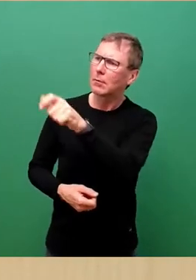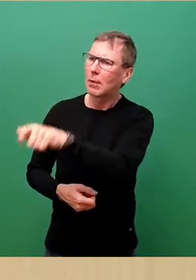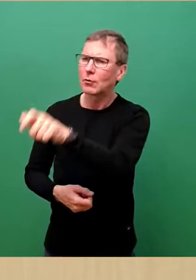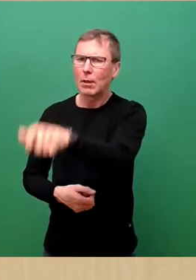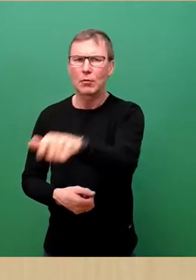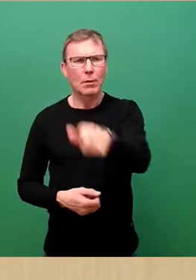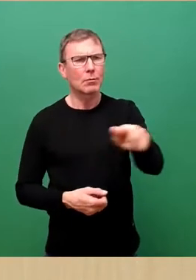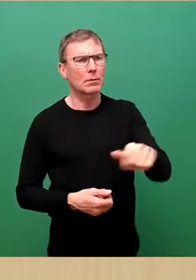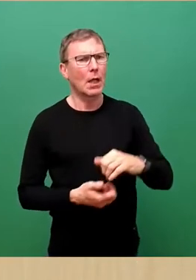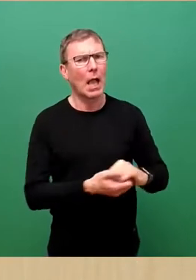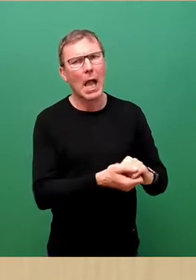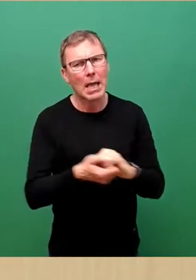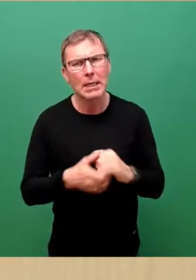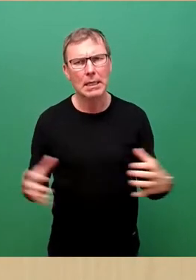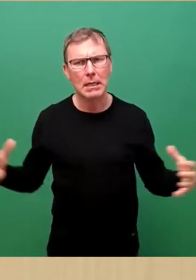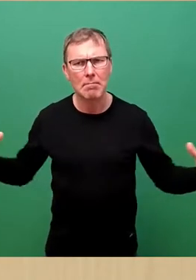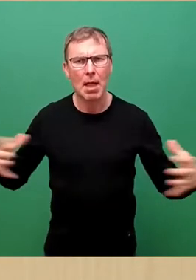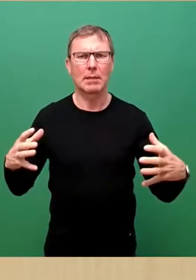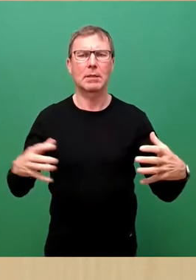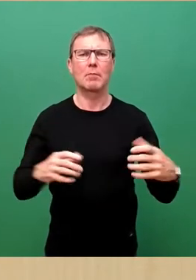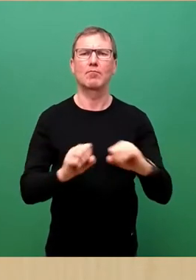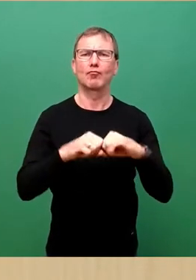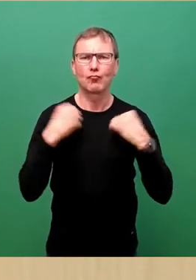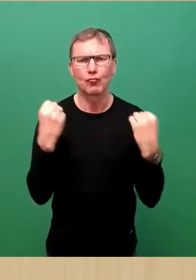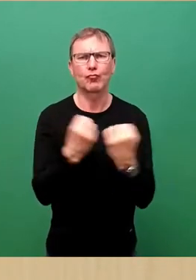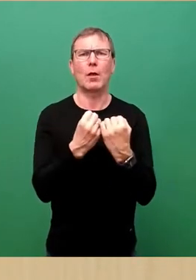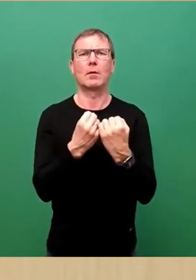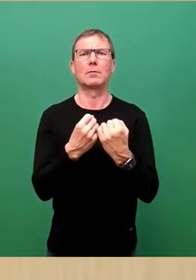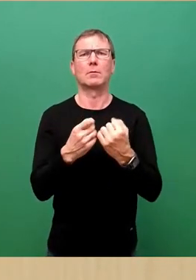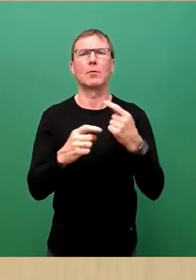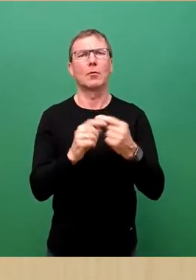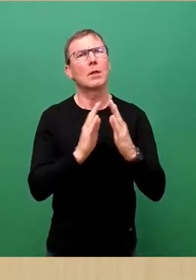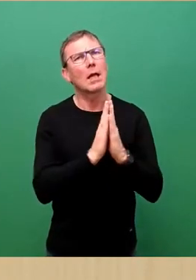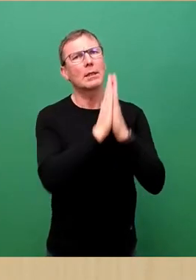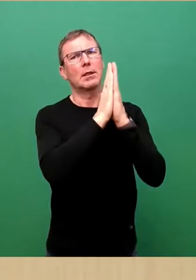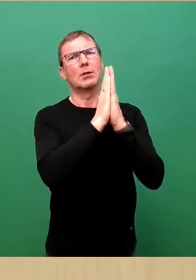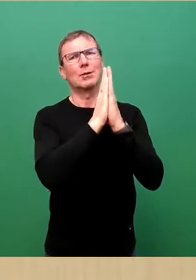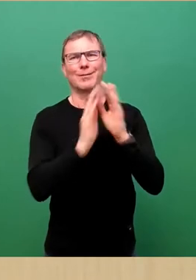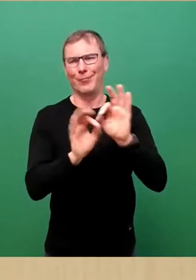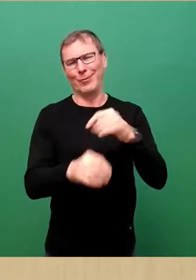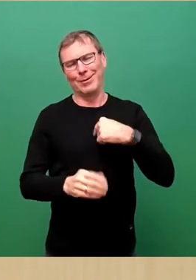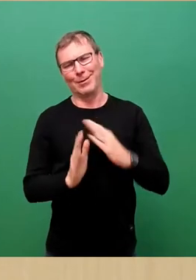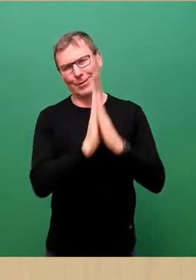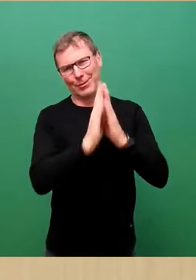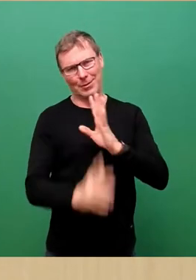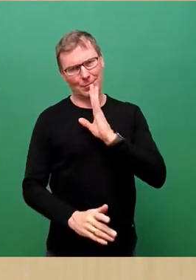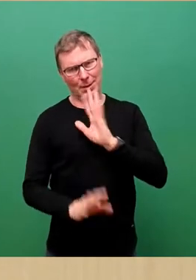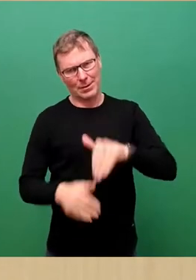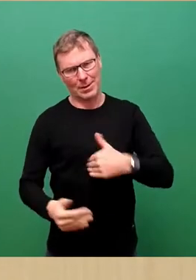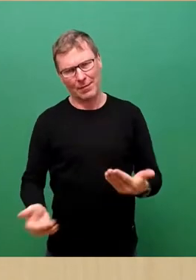gemeinsam, Staat und Kirche, für die ich heute hier sprechen darf.